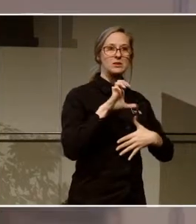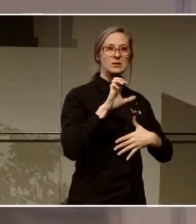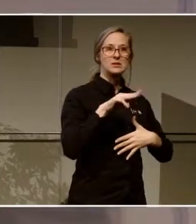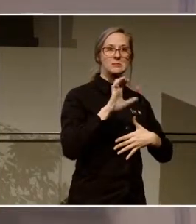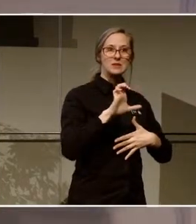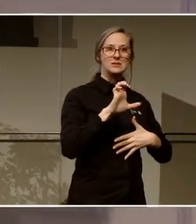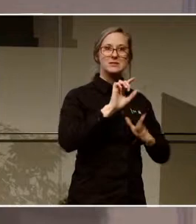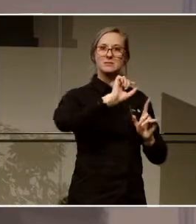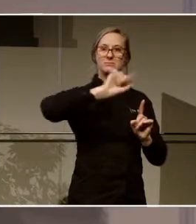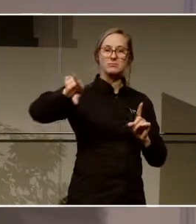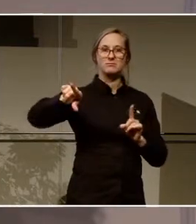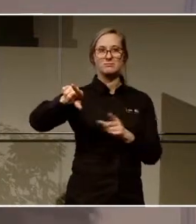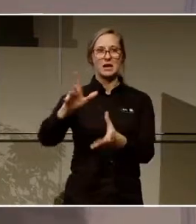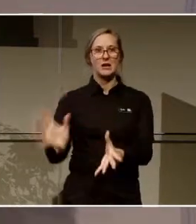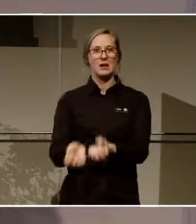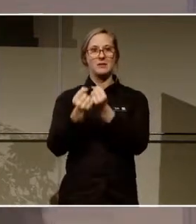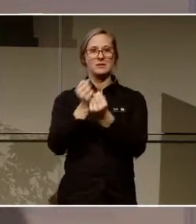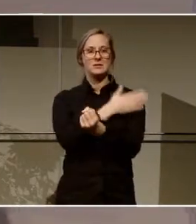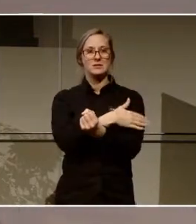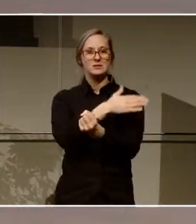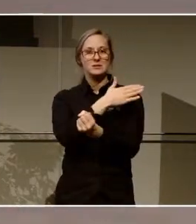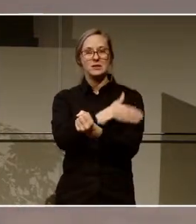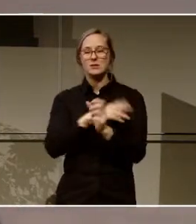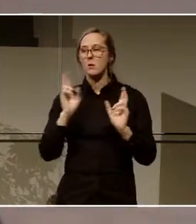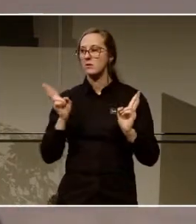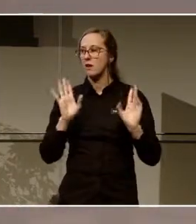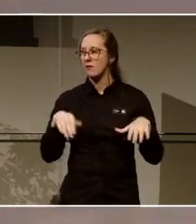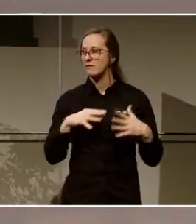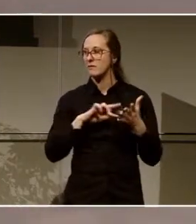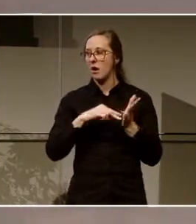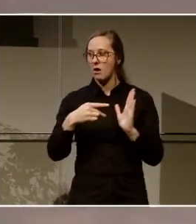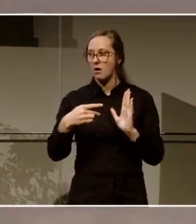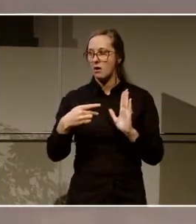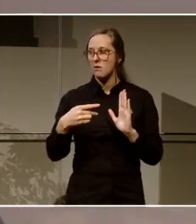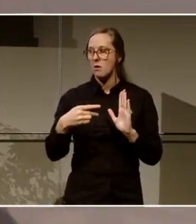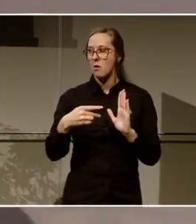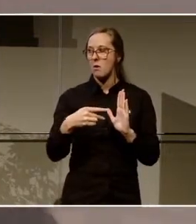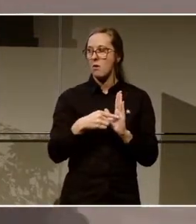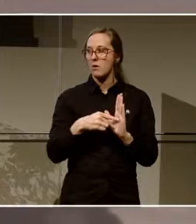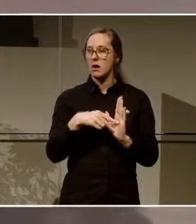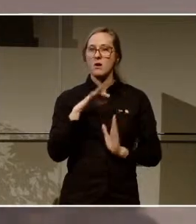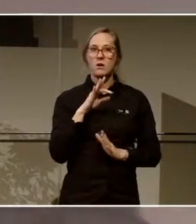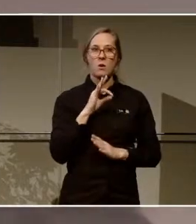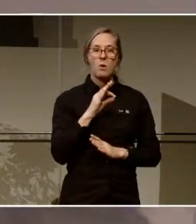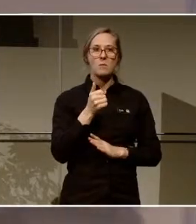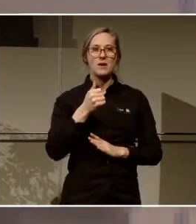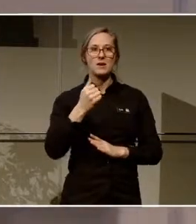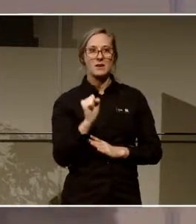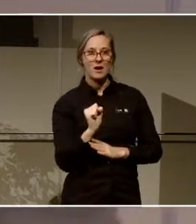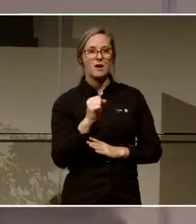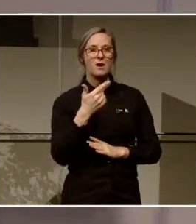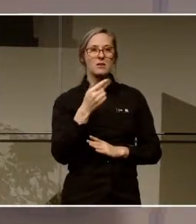ordnar också en näringslivsträff, HBG Talks, där näringslivet kan möta det offentliga.